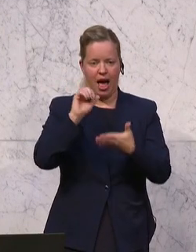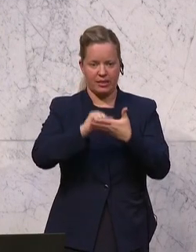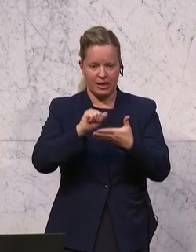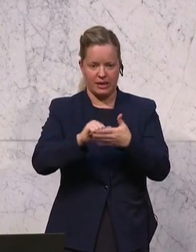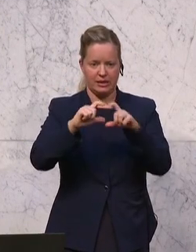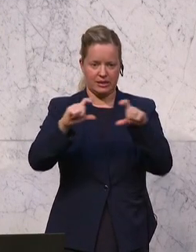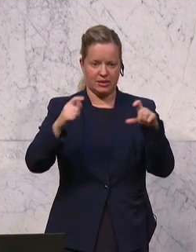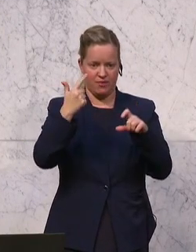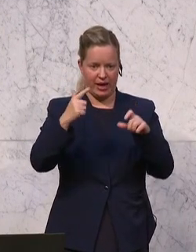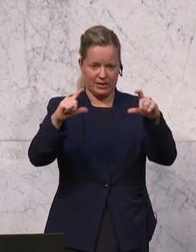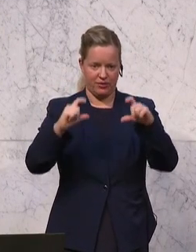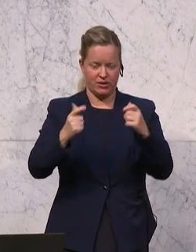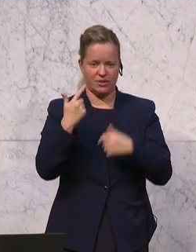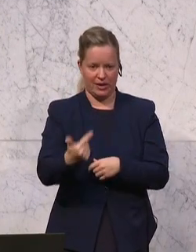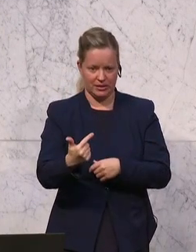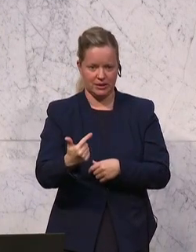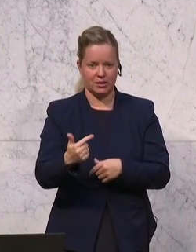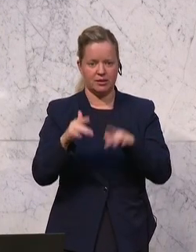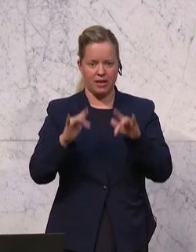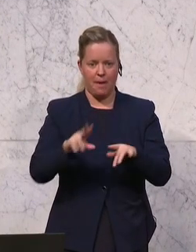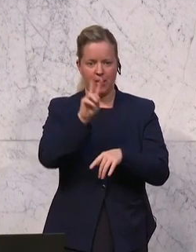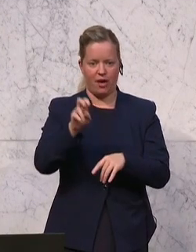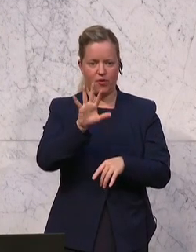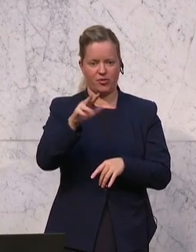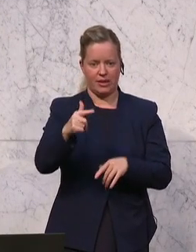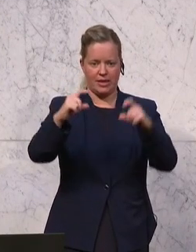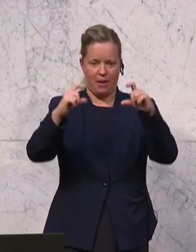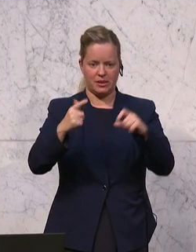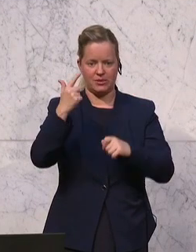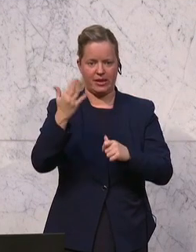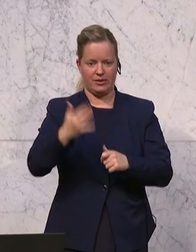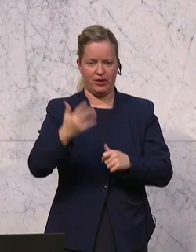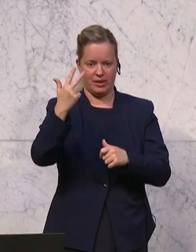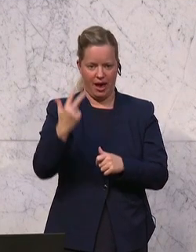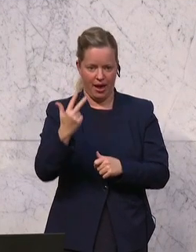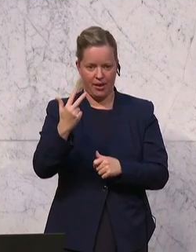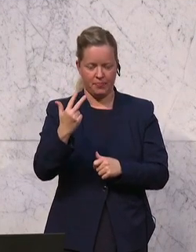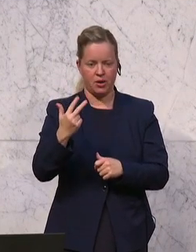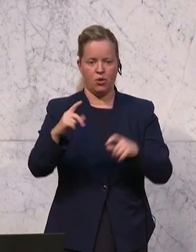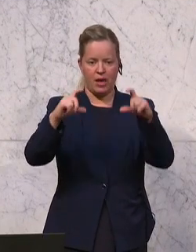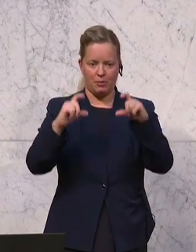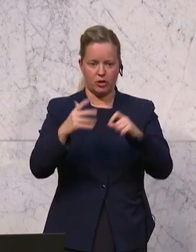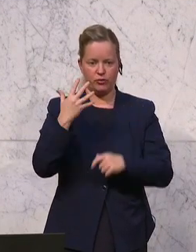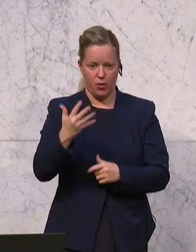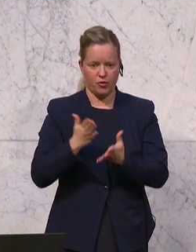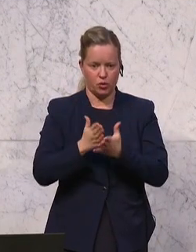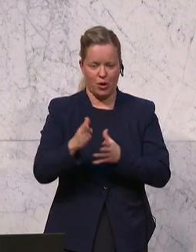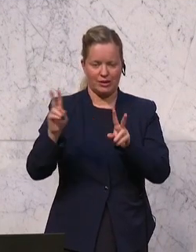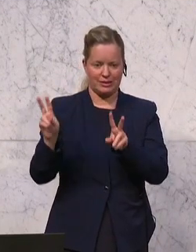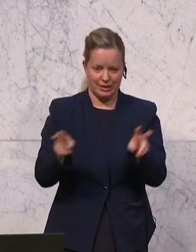20 wird das Zitat Paragraf 35, Absatz 2, Ziffer 3 und Absatz 5 durch das